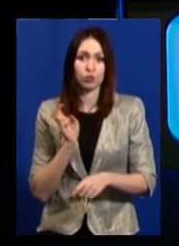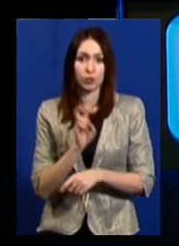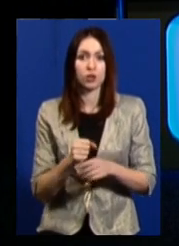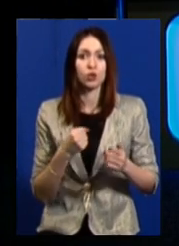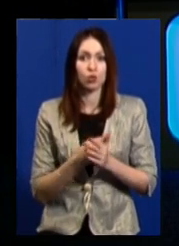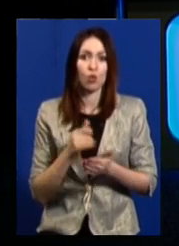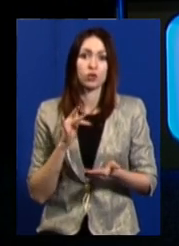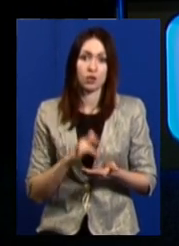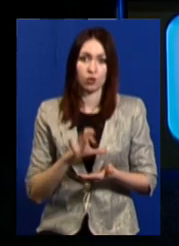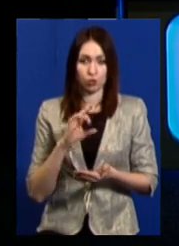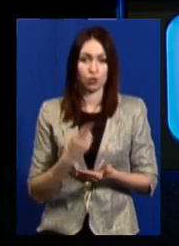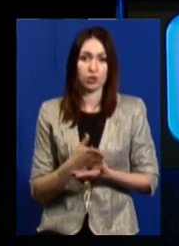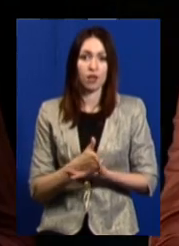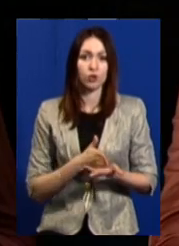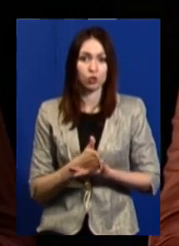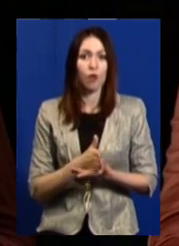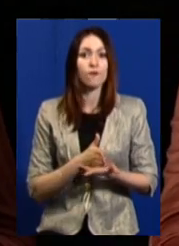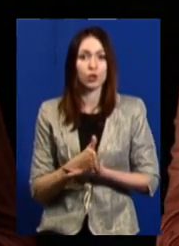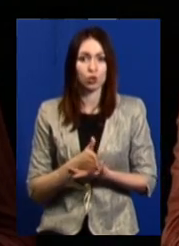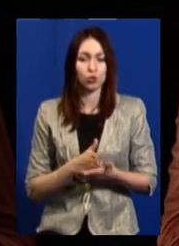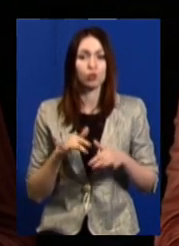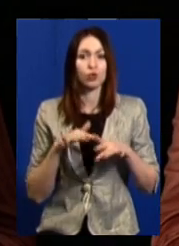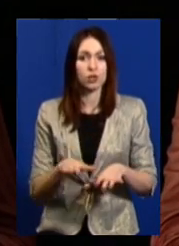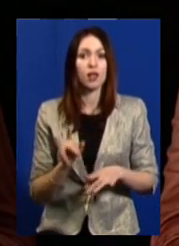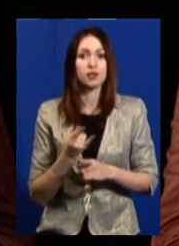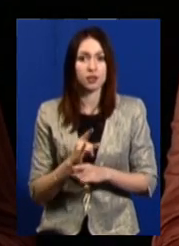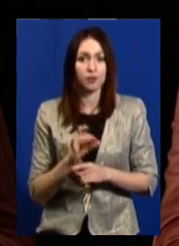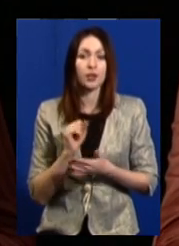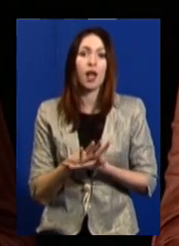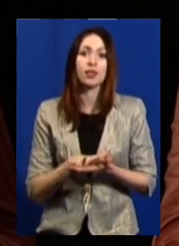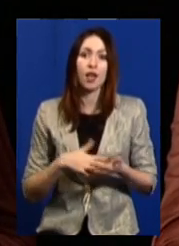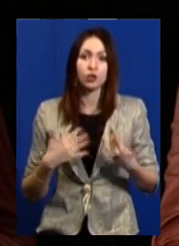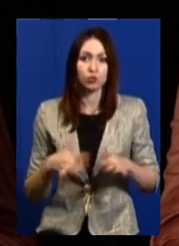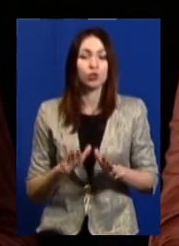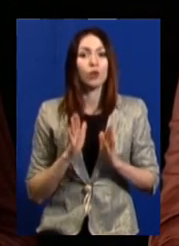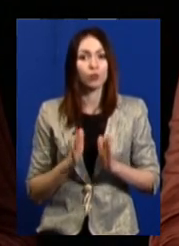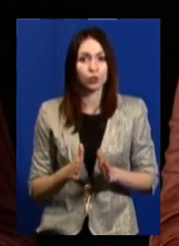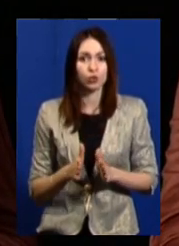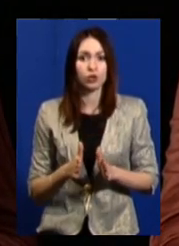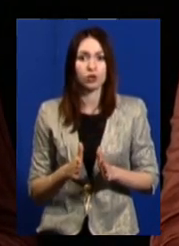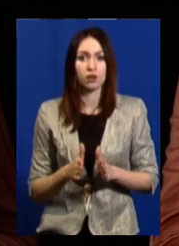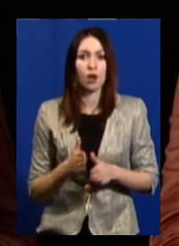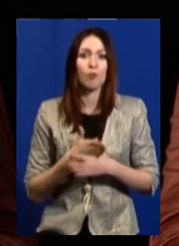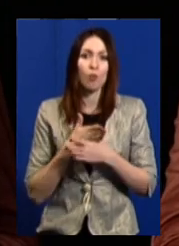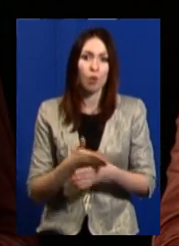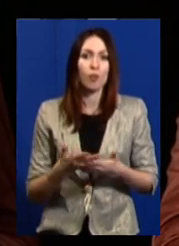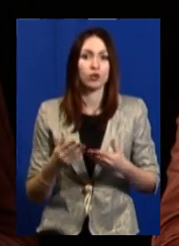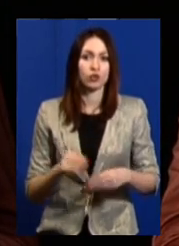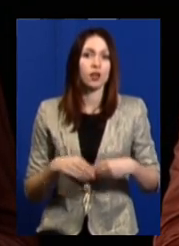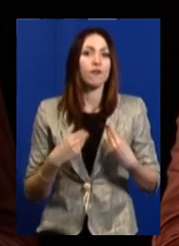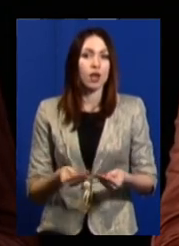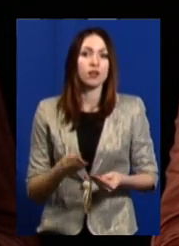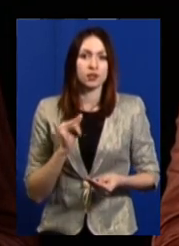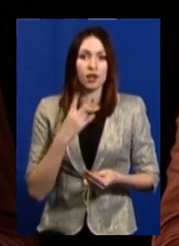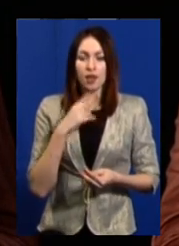центру соціальних служб, у службу в справах дітей, а далі вже буде, тобто, допомога надаватися і